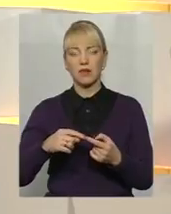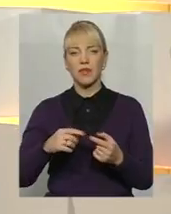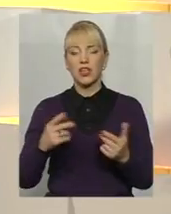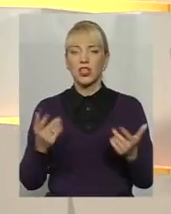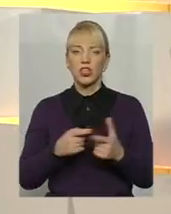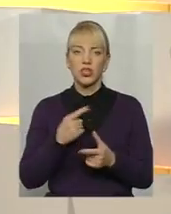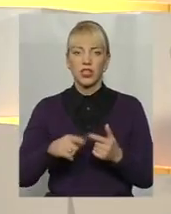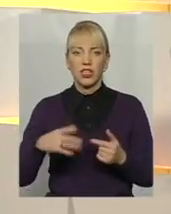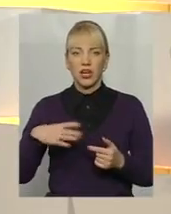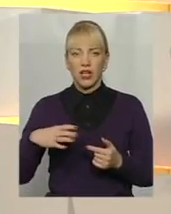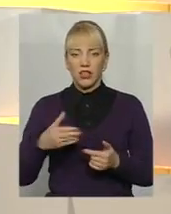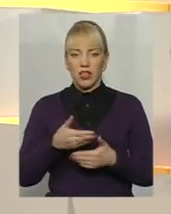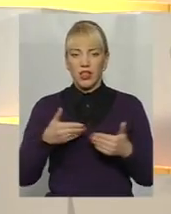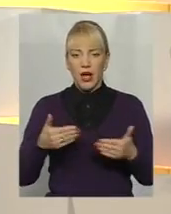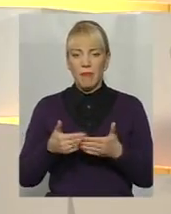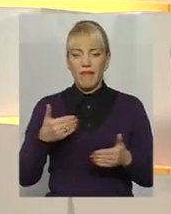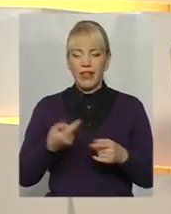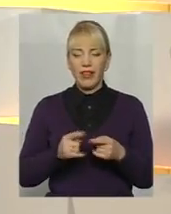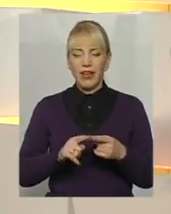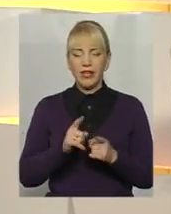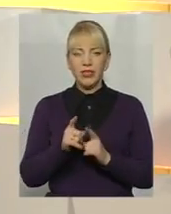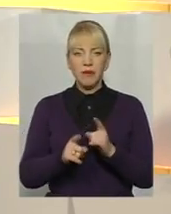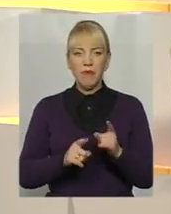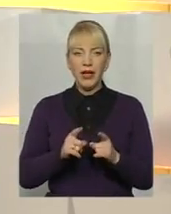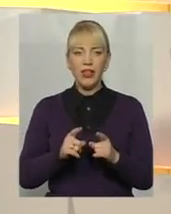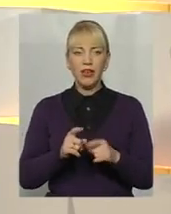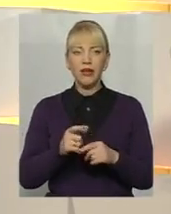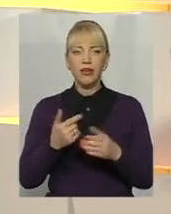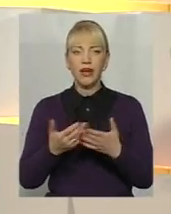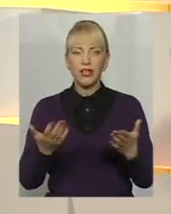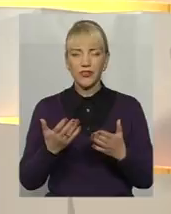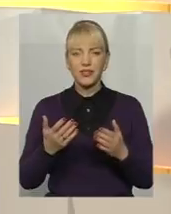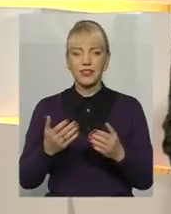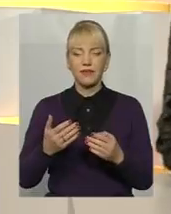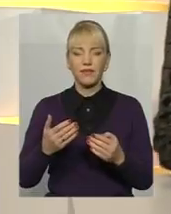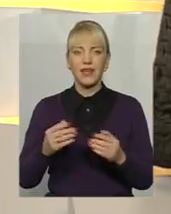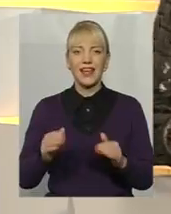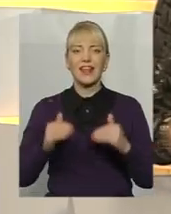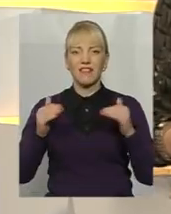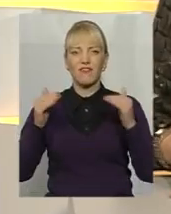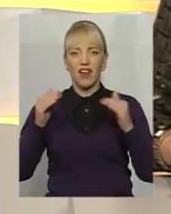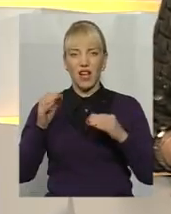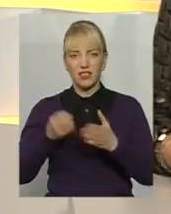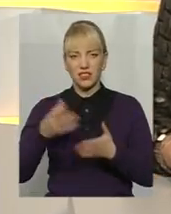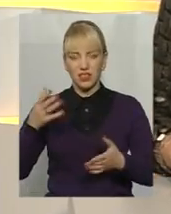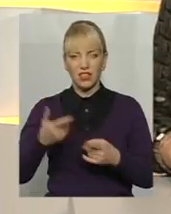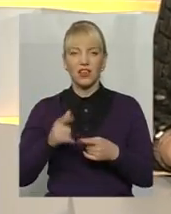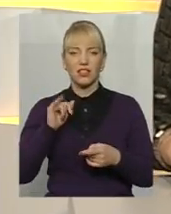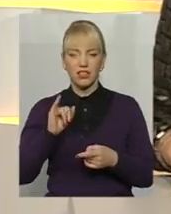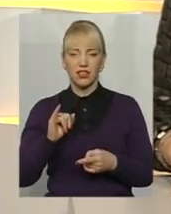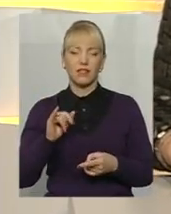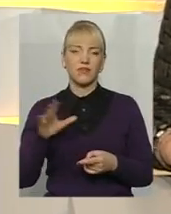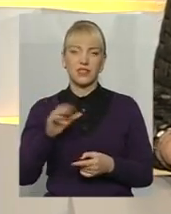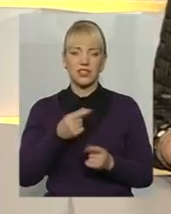нам від тих змін чергового витка інфляції? Власне, про це все говоритимемо у студії.